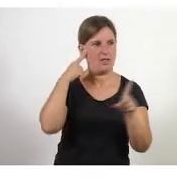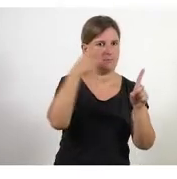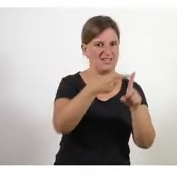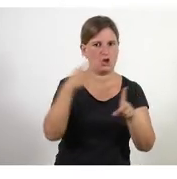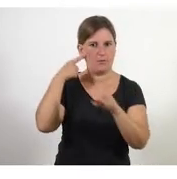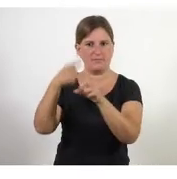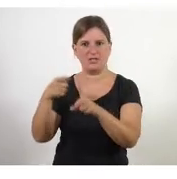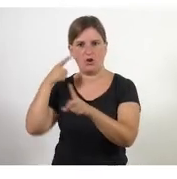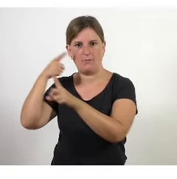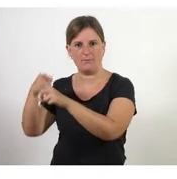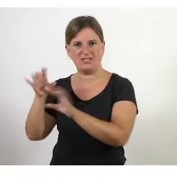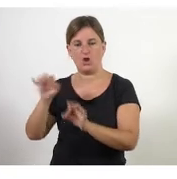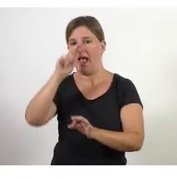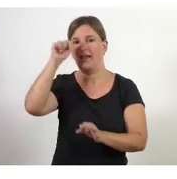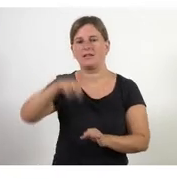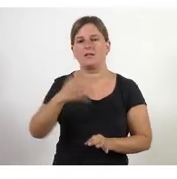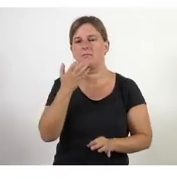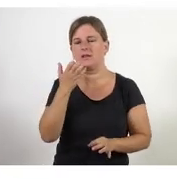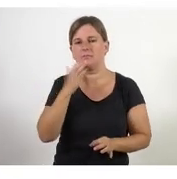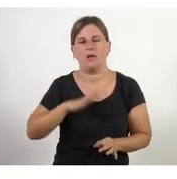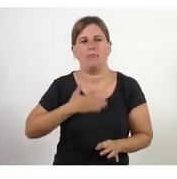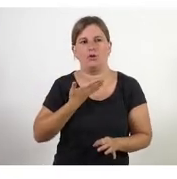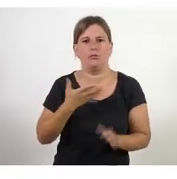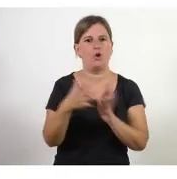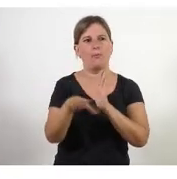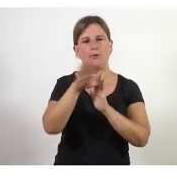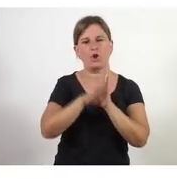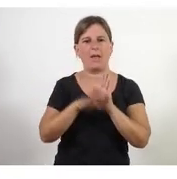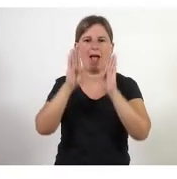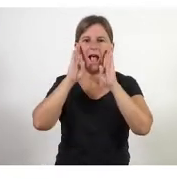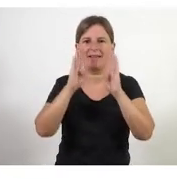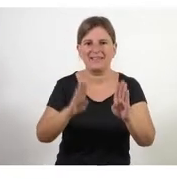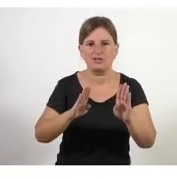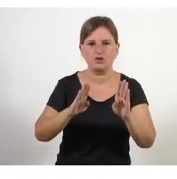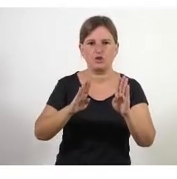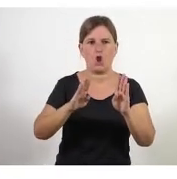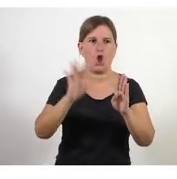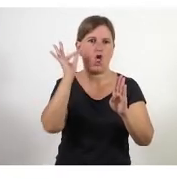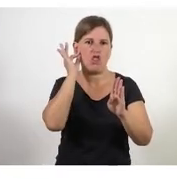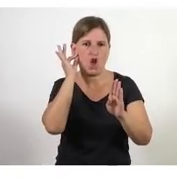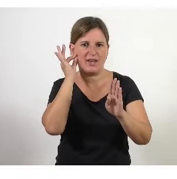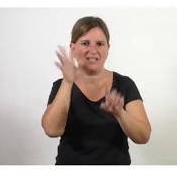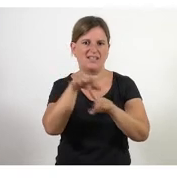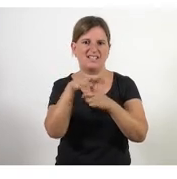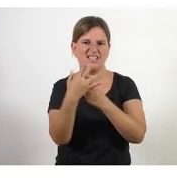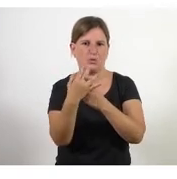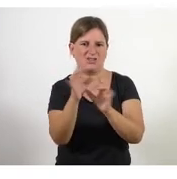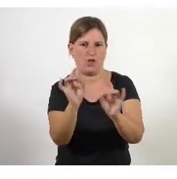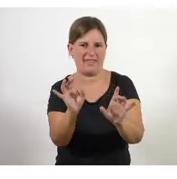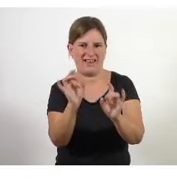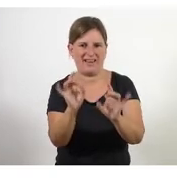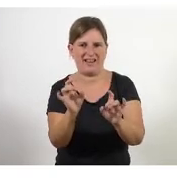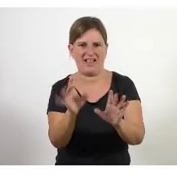potser aquesta missió aquest any és la de dur a terme un programa d'atenció a dones en situació de vulnerabilitat